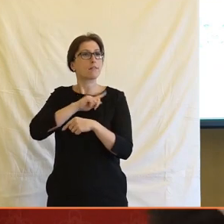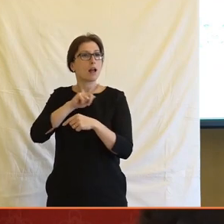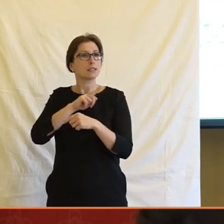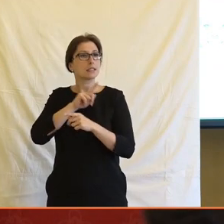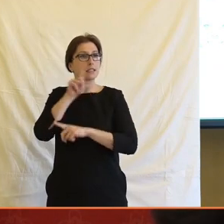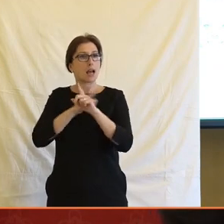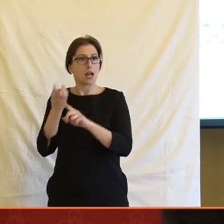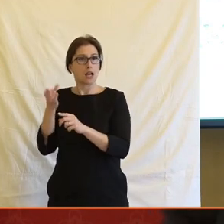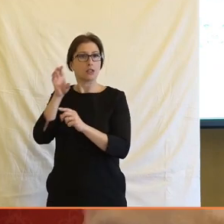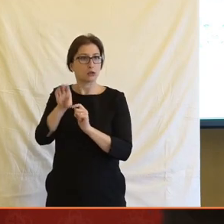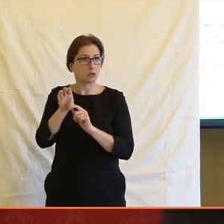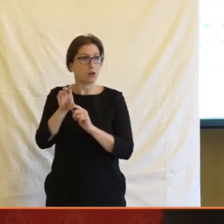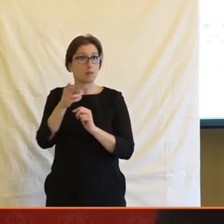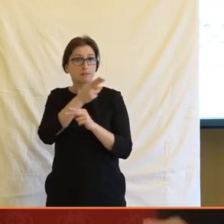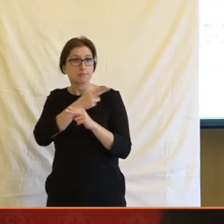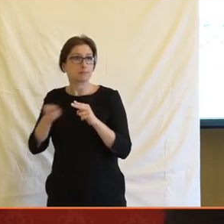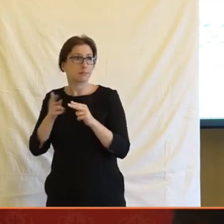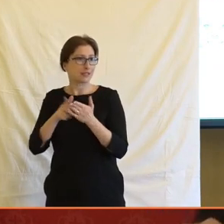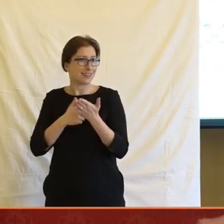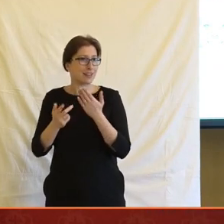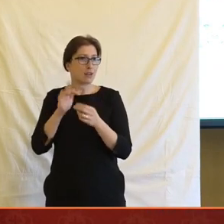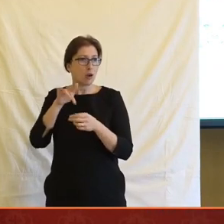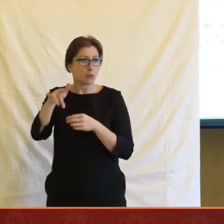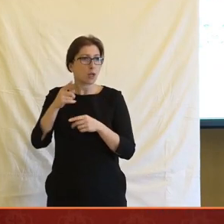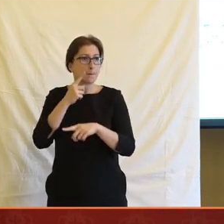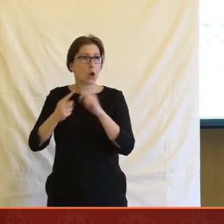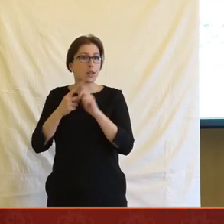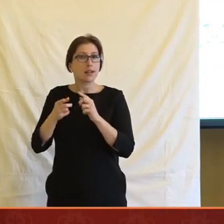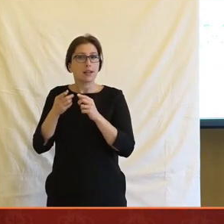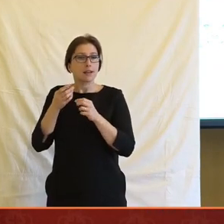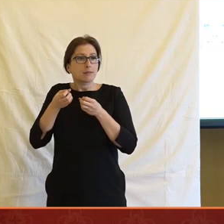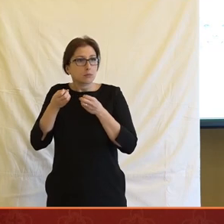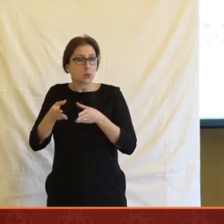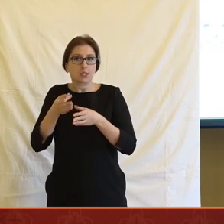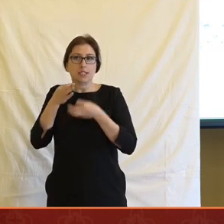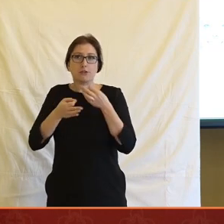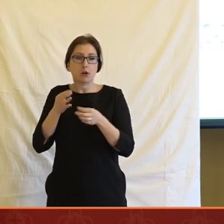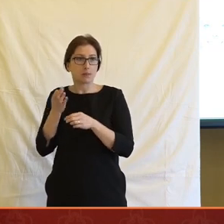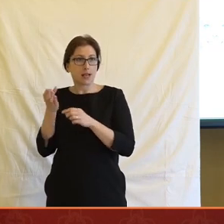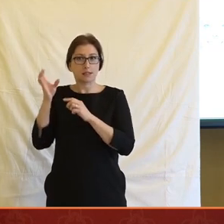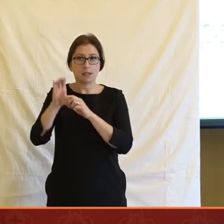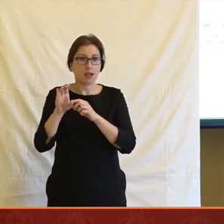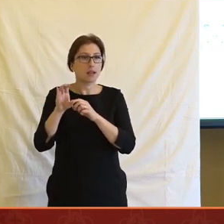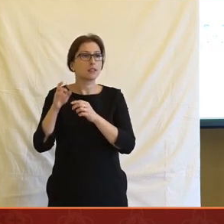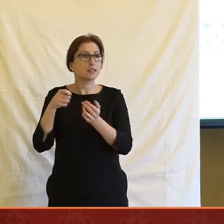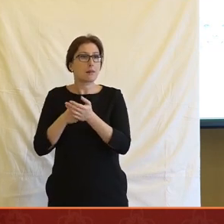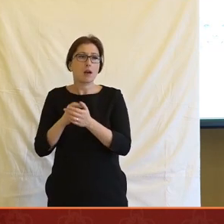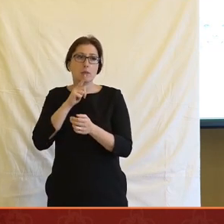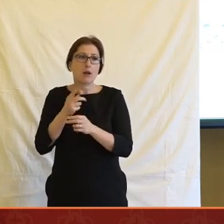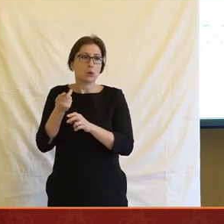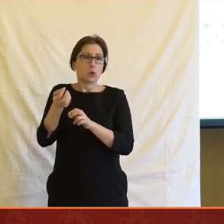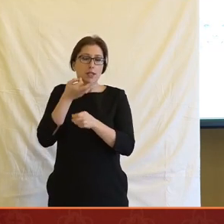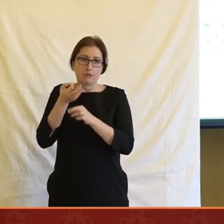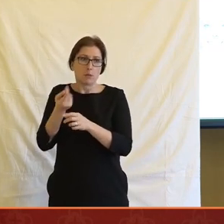ne vždycky jsou úplně perfektně cizelovaná, ne vždycky úplně ten politik tam pustí tu informaci, kterou chtěl pustit. To znamená, že je to podstatným